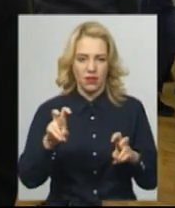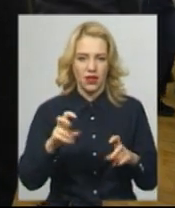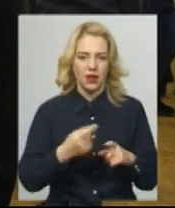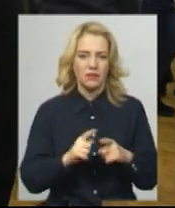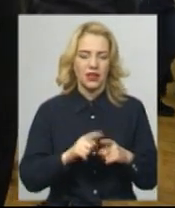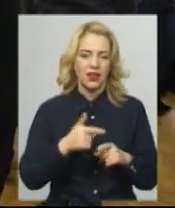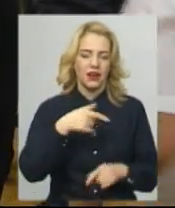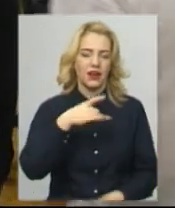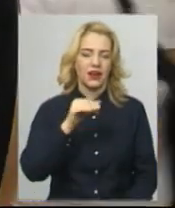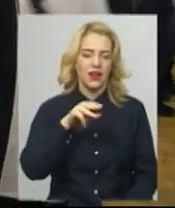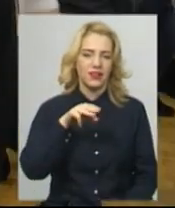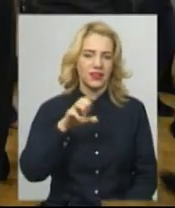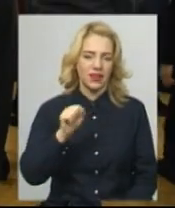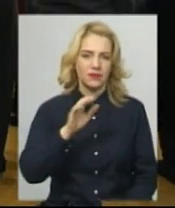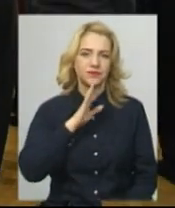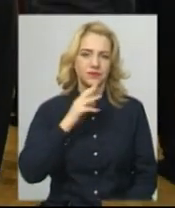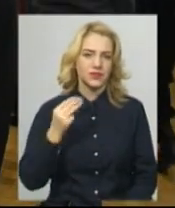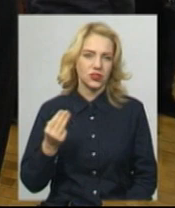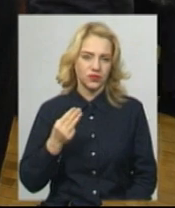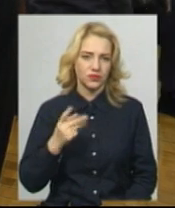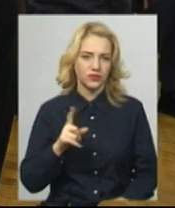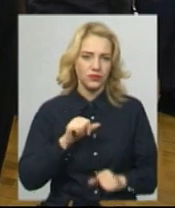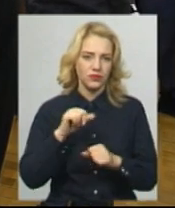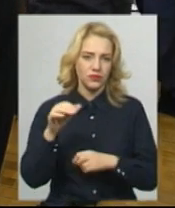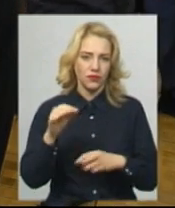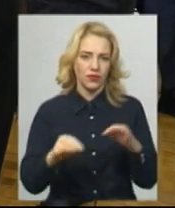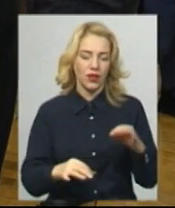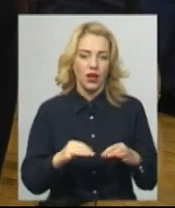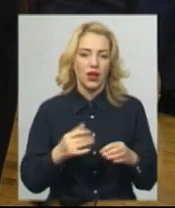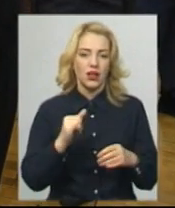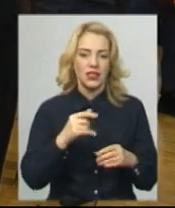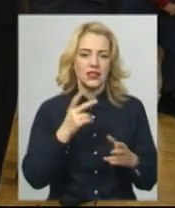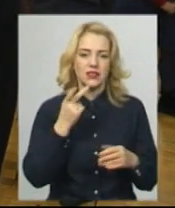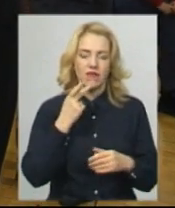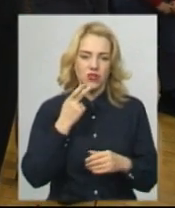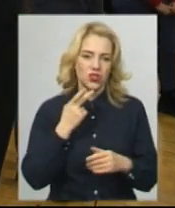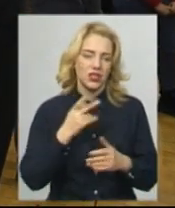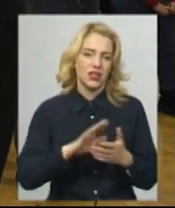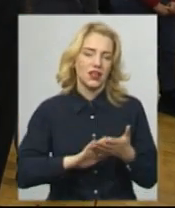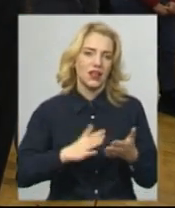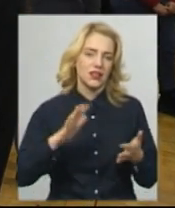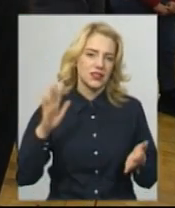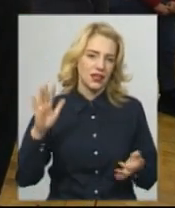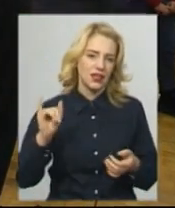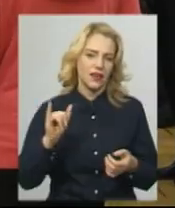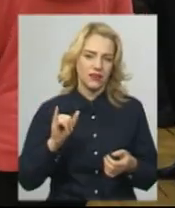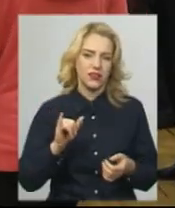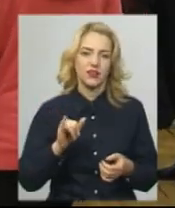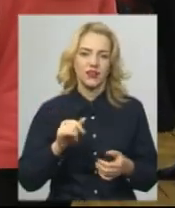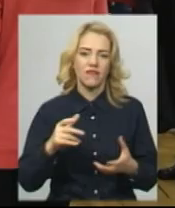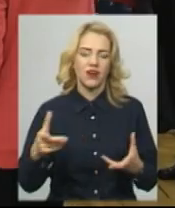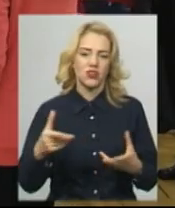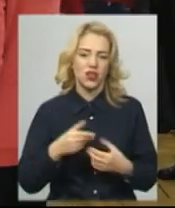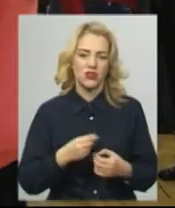Ну, це з такого нового. А взагалі вони завжди яскраві, завжди різні і завжди неймовірно вражаючі.